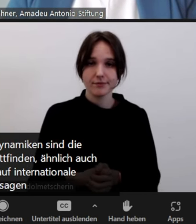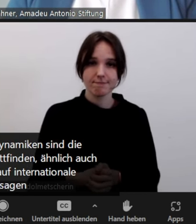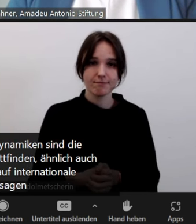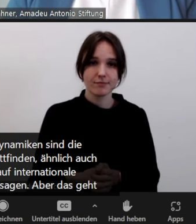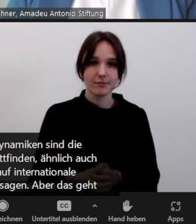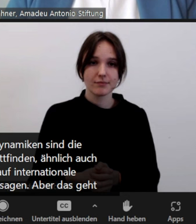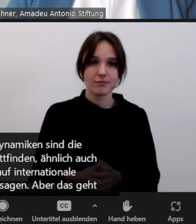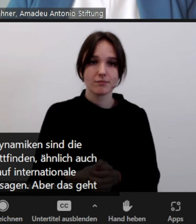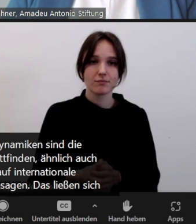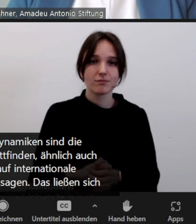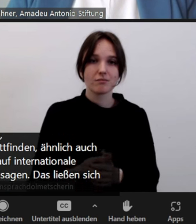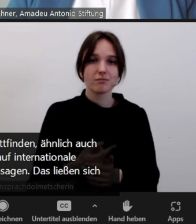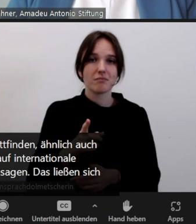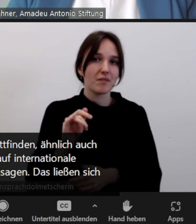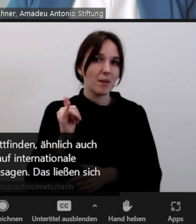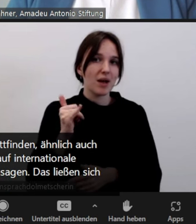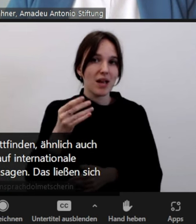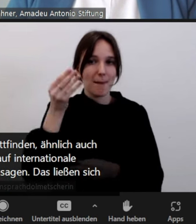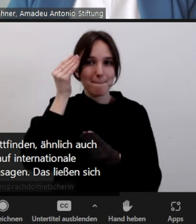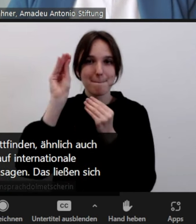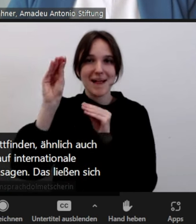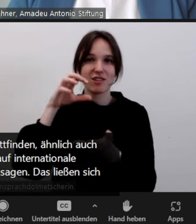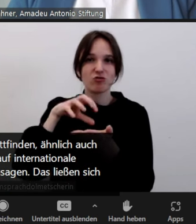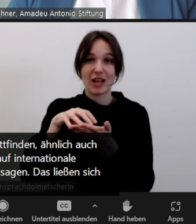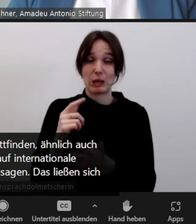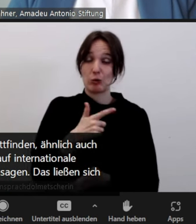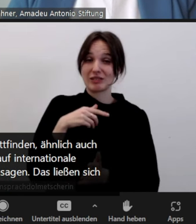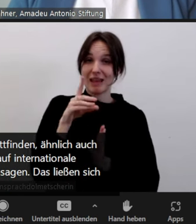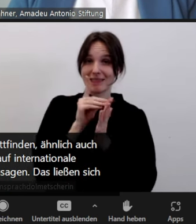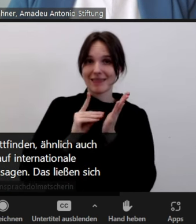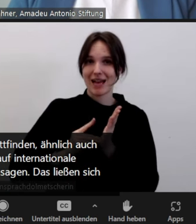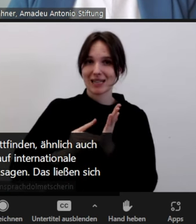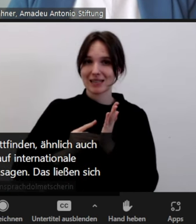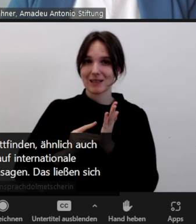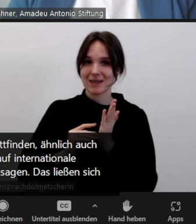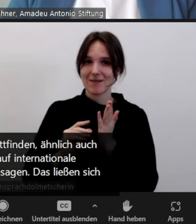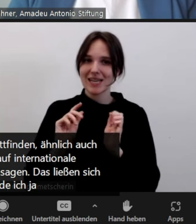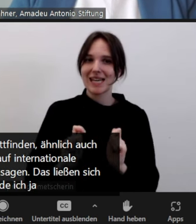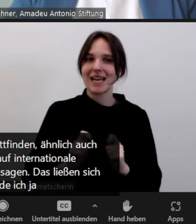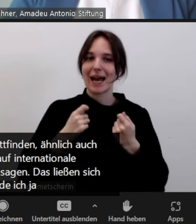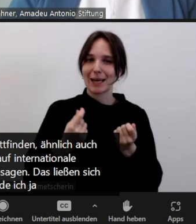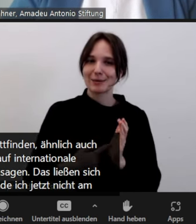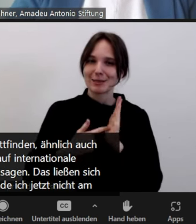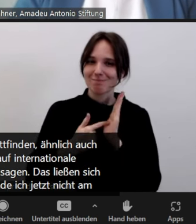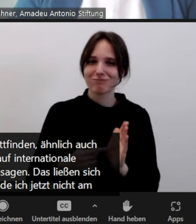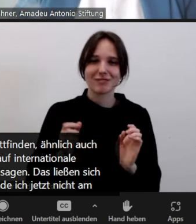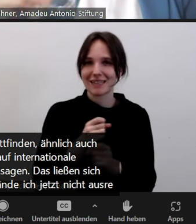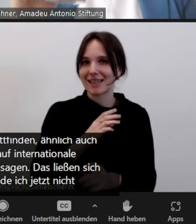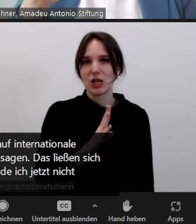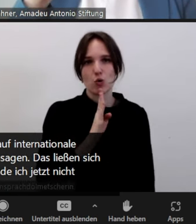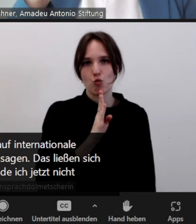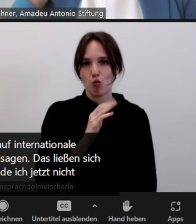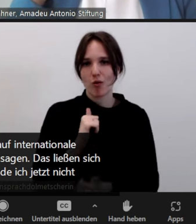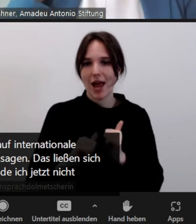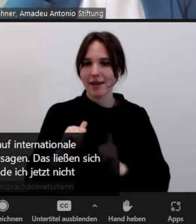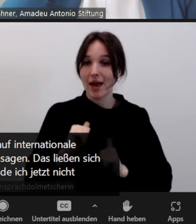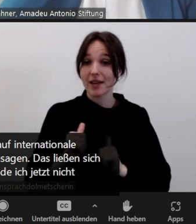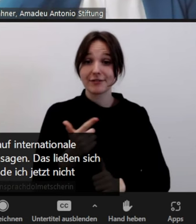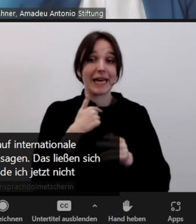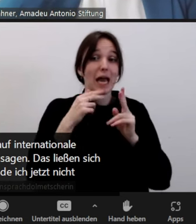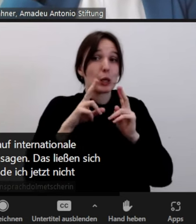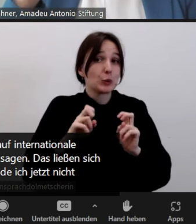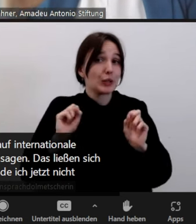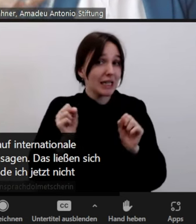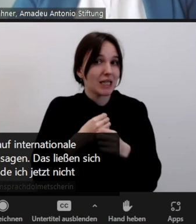Aber das ließen sich jetzt anhand der Meldestellen-Daten, also das fände ich jetzt nicht ausreichend für eine Analyse.